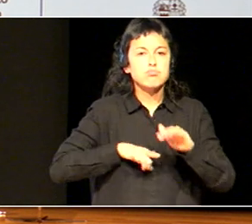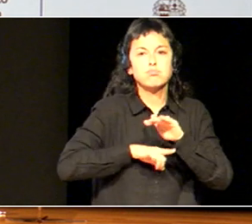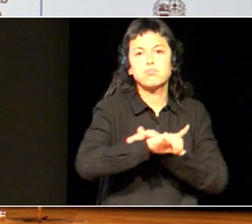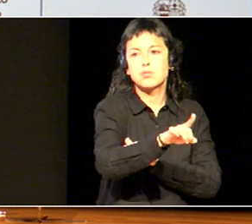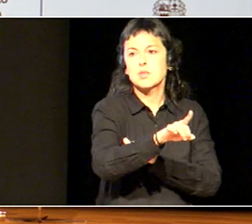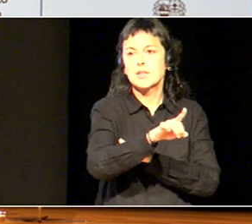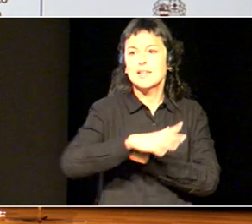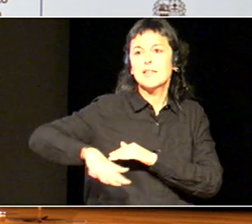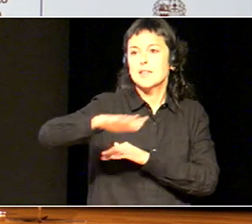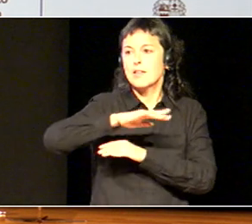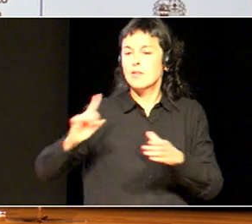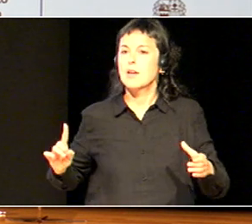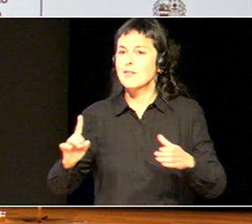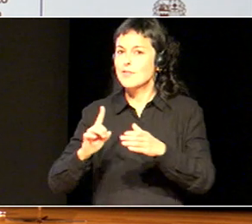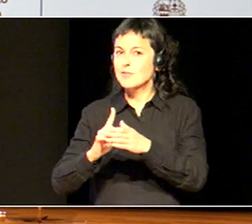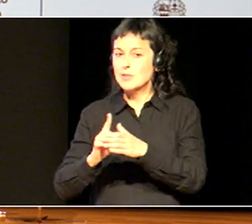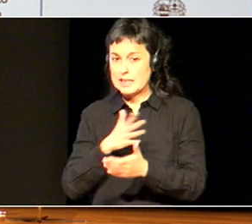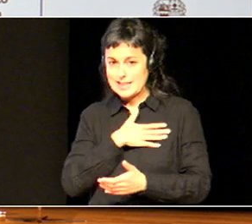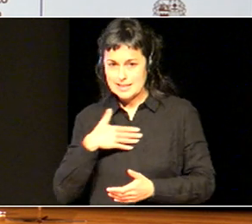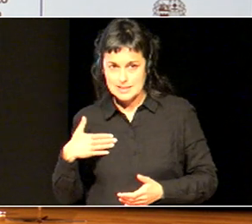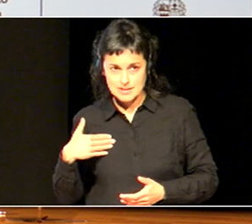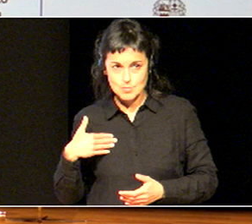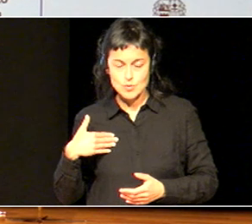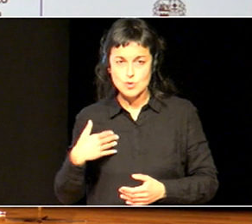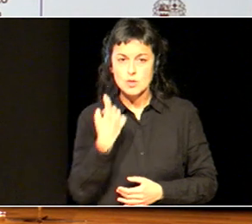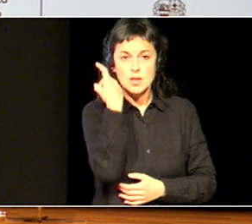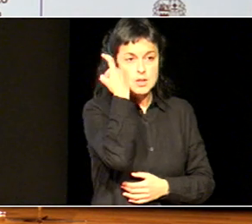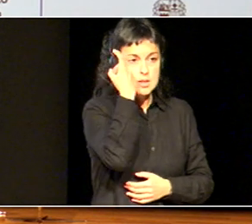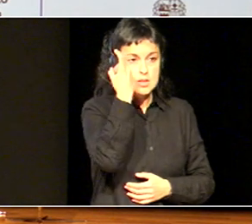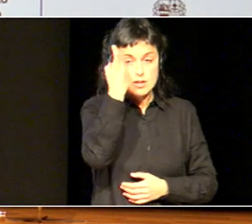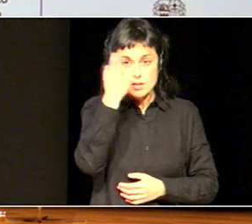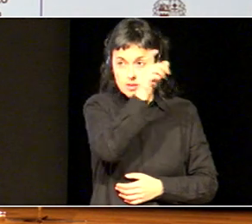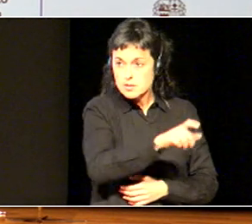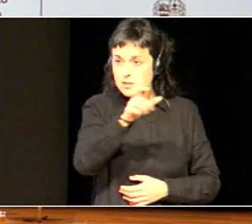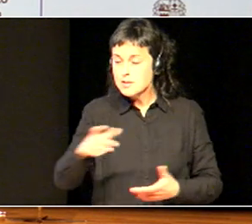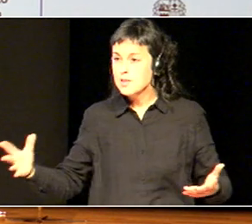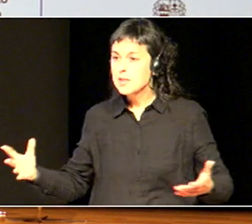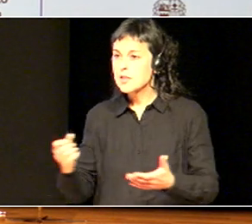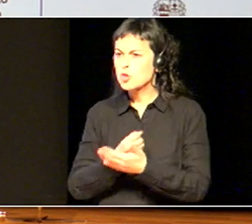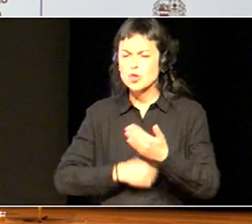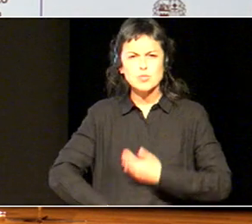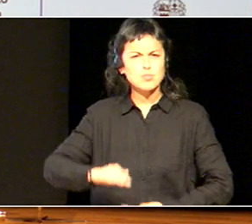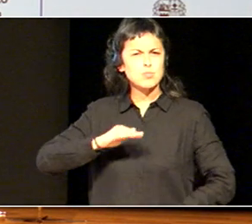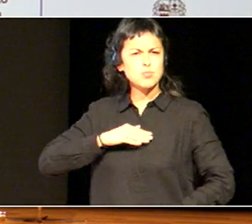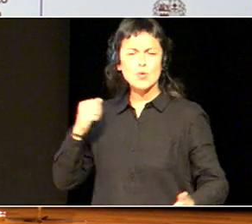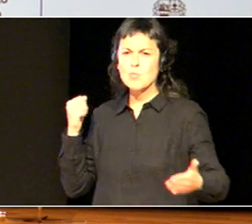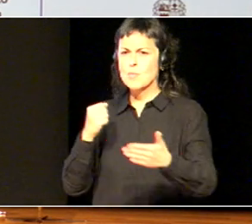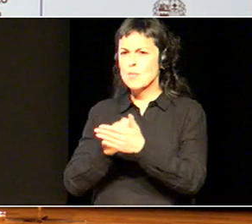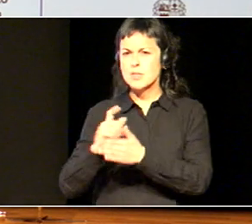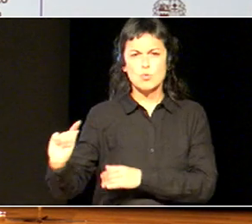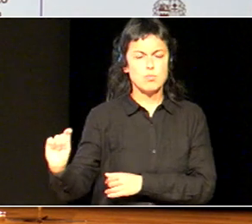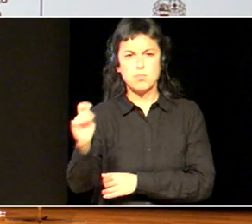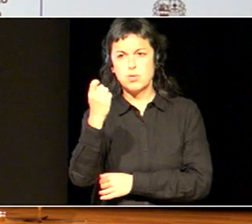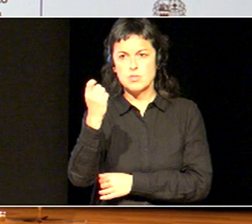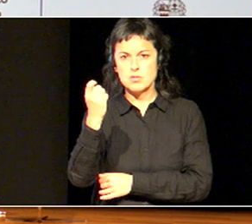inklusiboak izatea nahi dugu. Ikasle guztiek elburu eta kompetentzia gorenak eta bikainenak lor ditzaten,